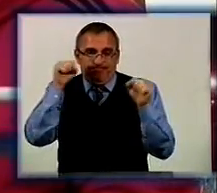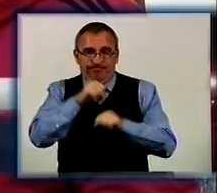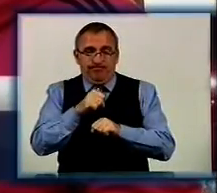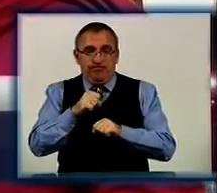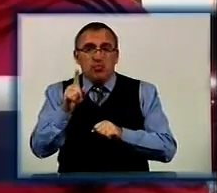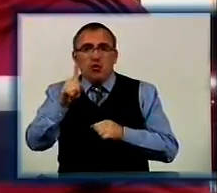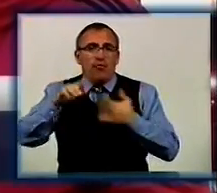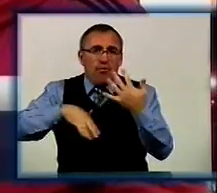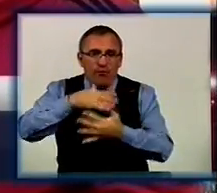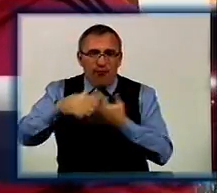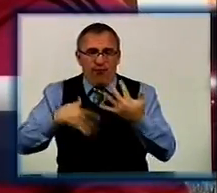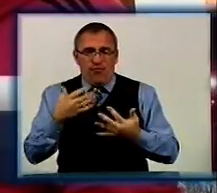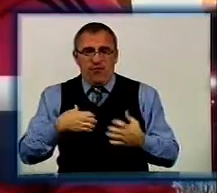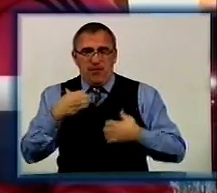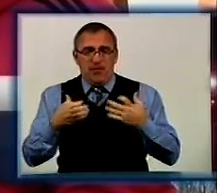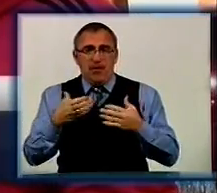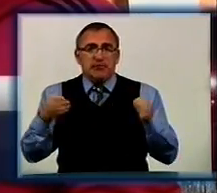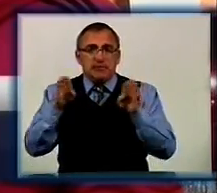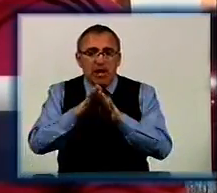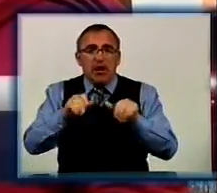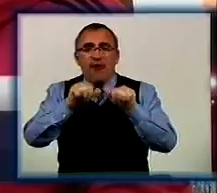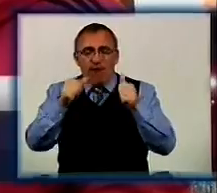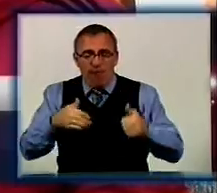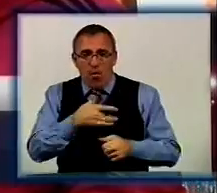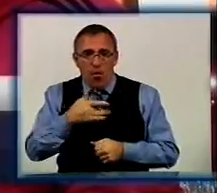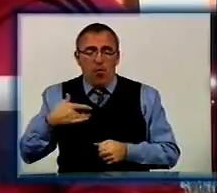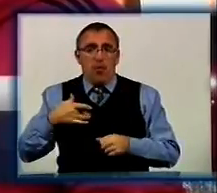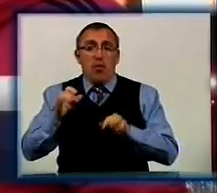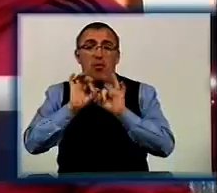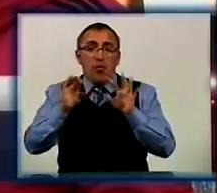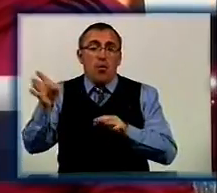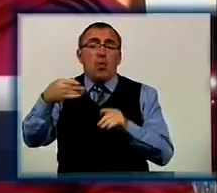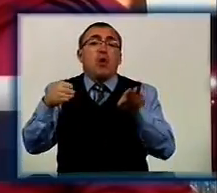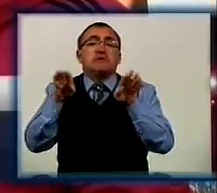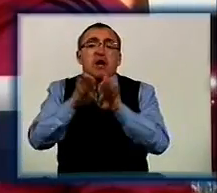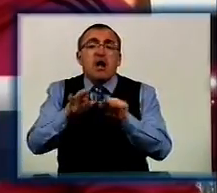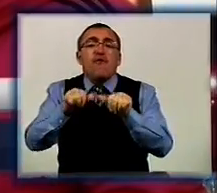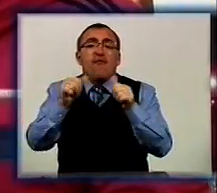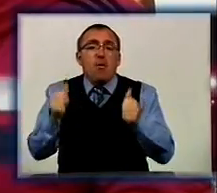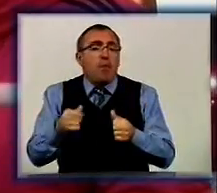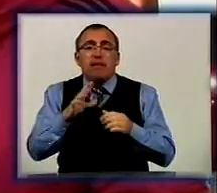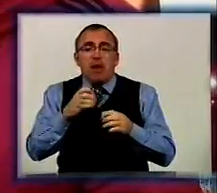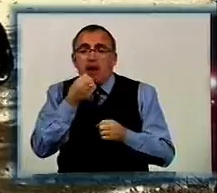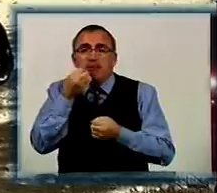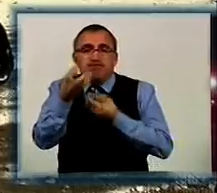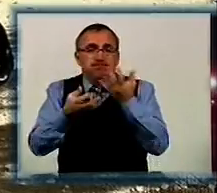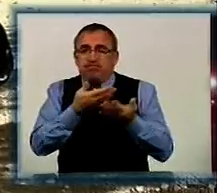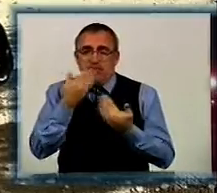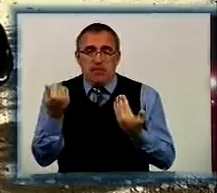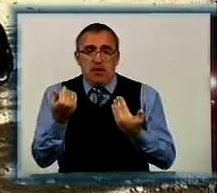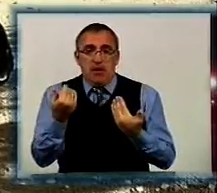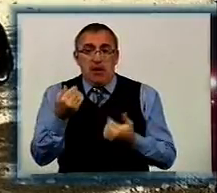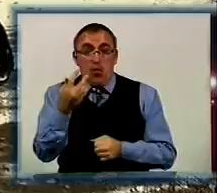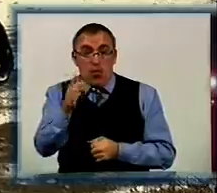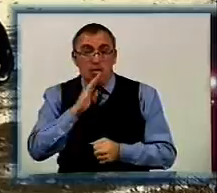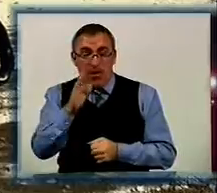колотитесь, в неї закрита форма. До сих пор ходять у больниці і розказують, що в неї закрита форма і вона не виділяє палички. У пані Ольги п